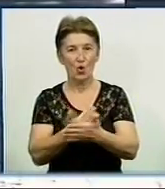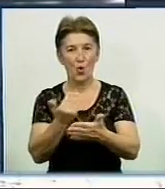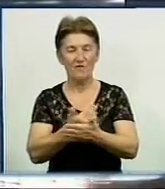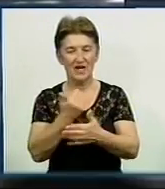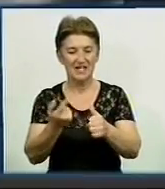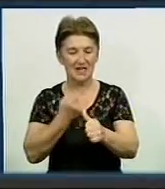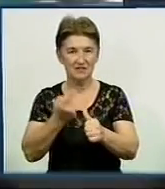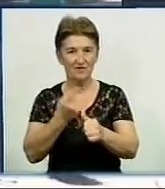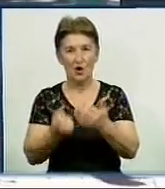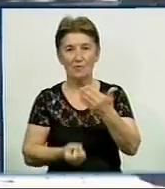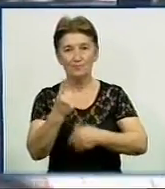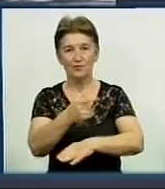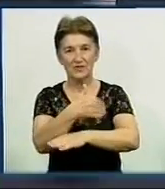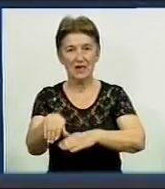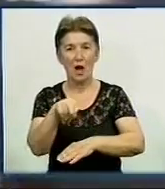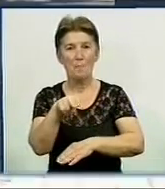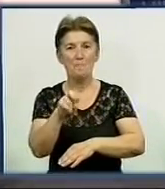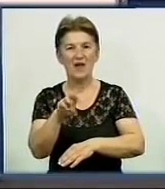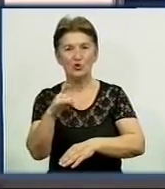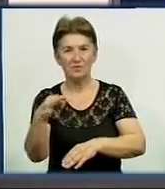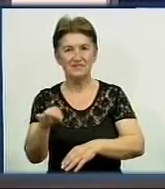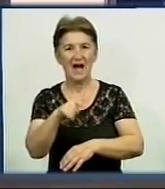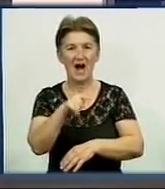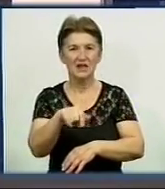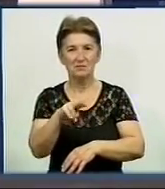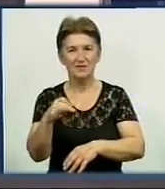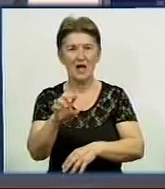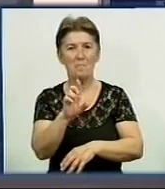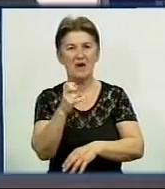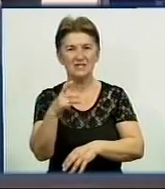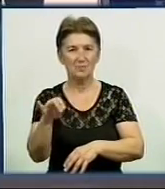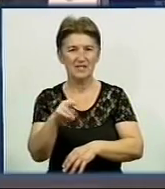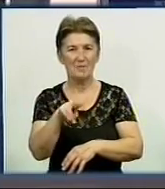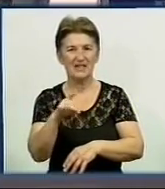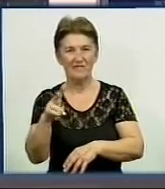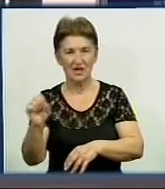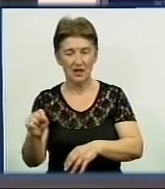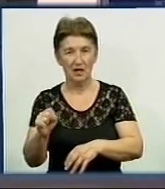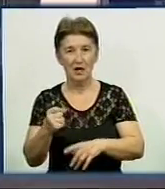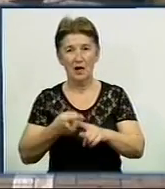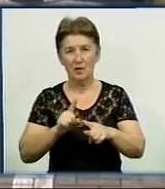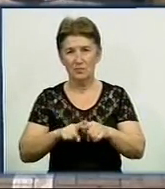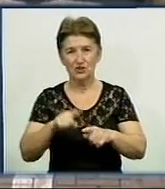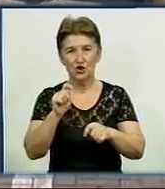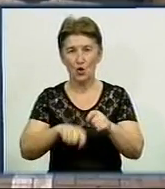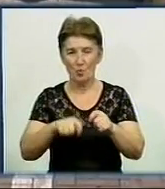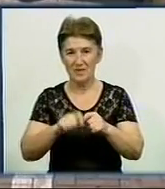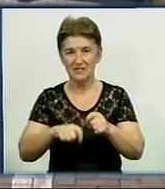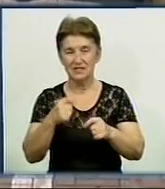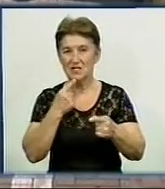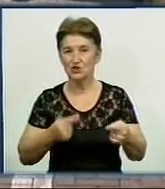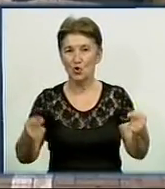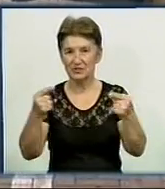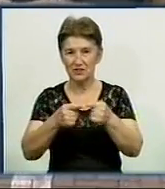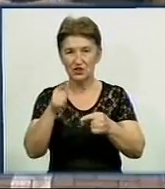обласному центрі з'явились вулиці Петропавлівська, Гани Дмитрян, Бесарабська і Придатка. Члени топонімічної комісії зазначили –